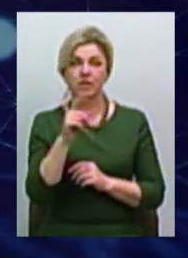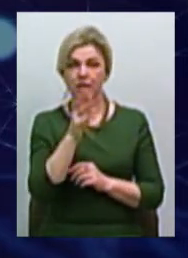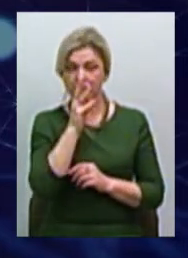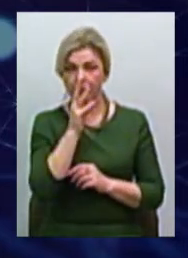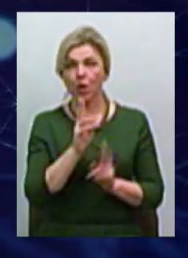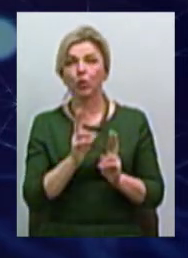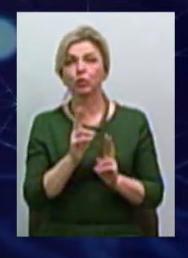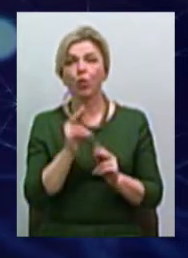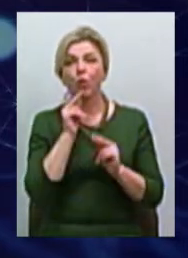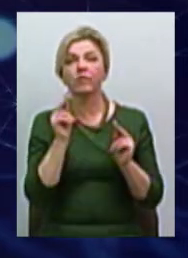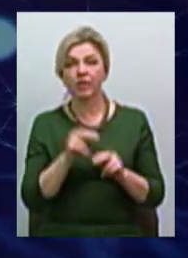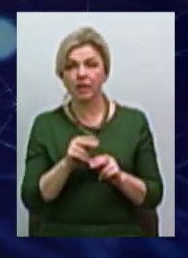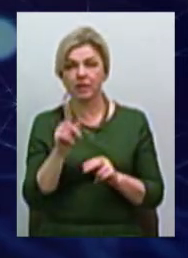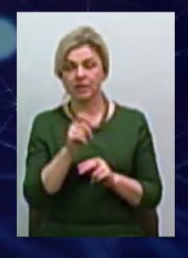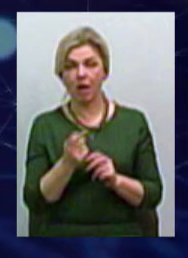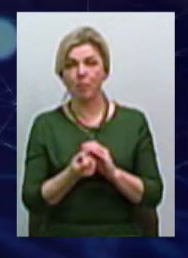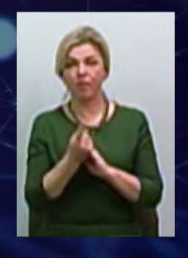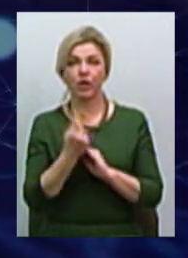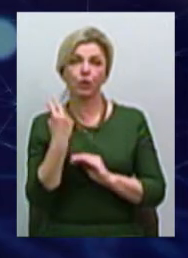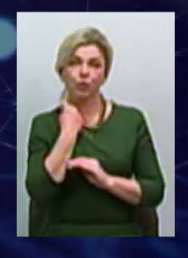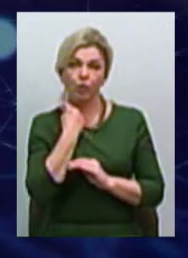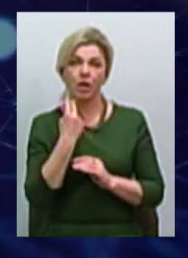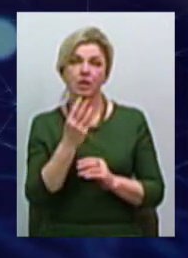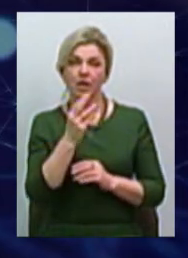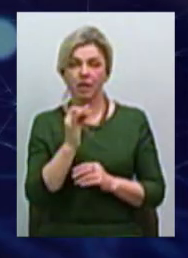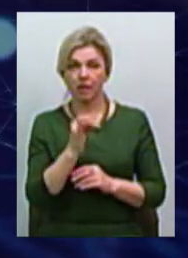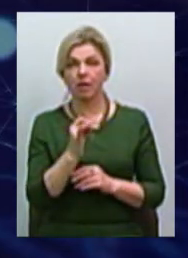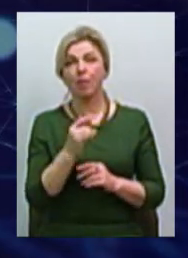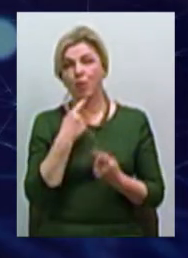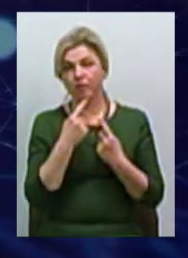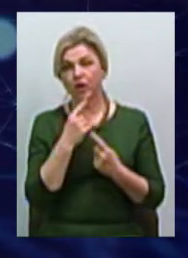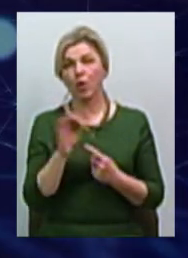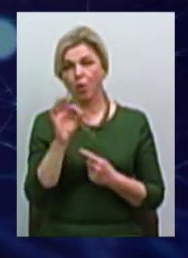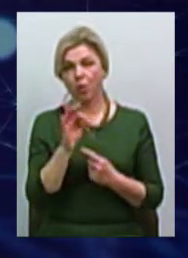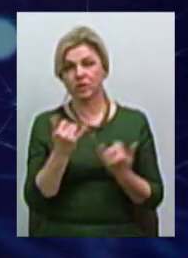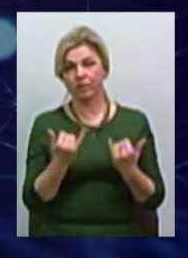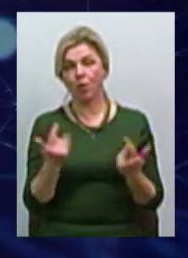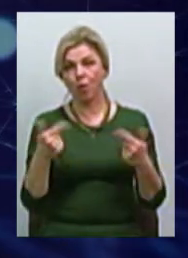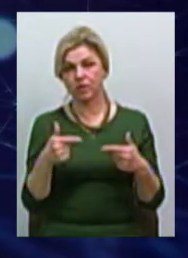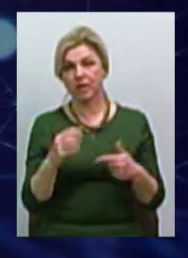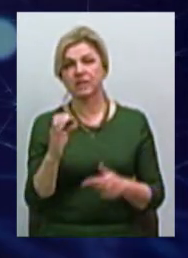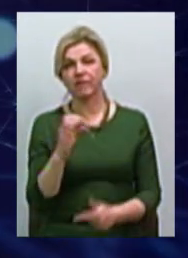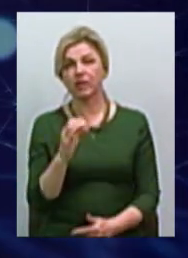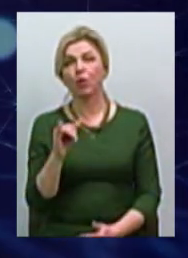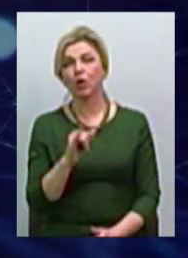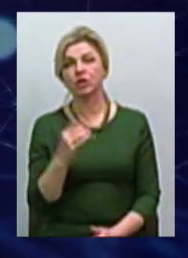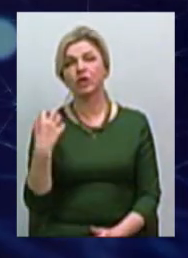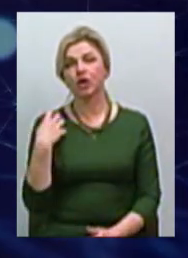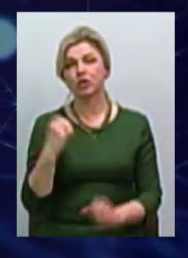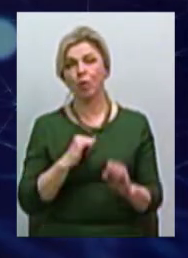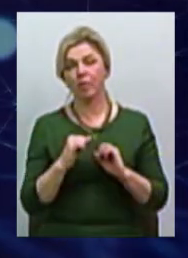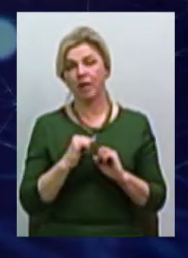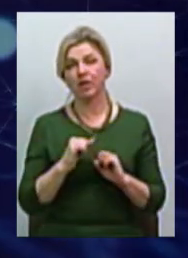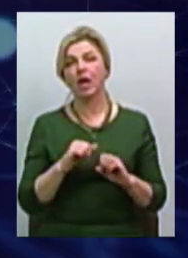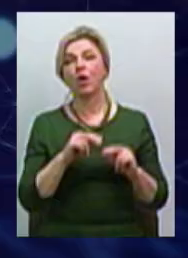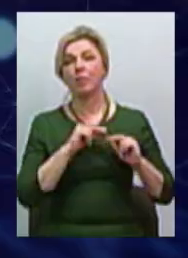її виникнення, хто як може сприяти погашенню цієї заборгованості, говоримо з нашою сьогоднішньою гостею. Світлана Ворощак, начальниця управління праці